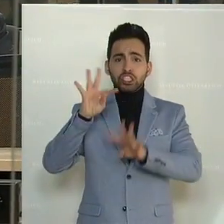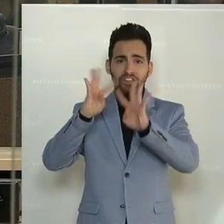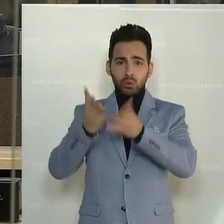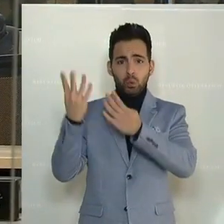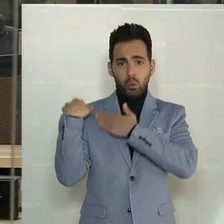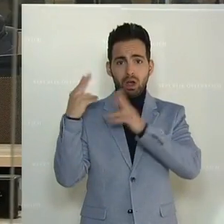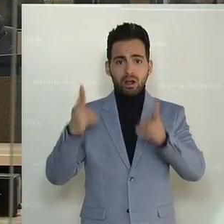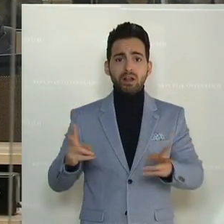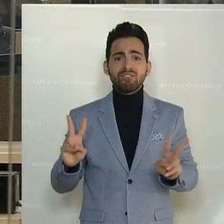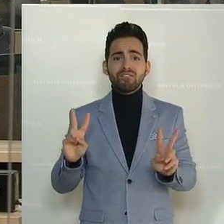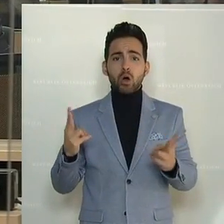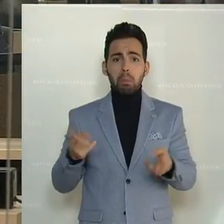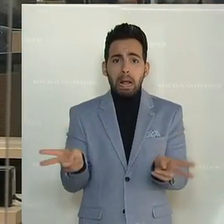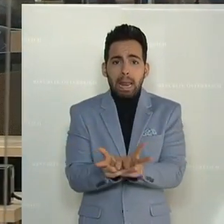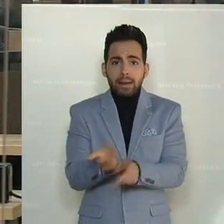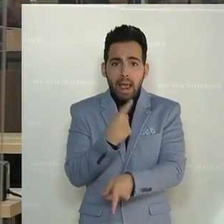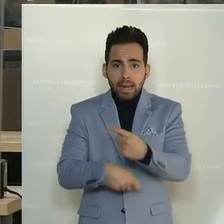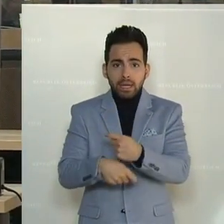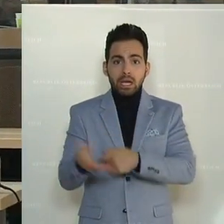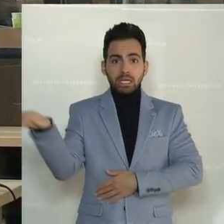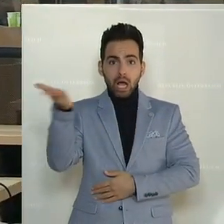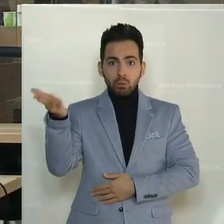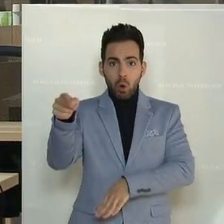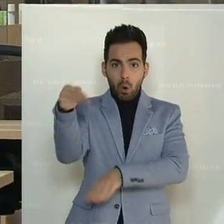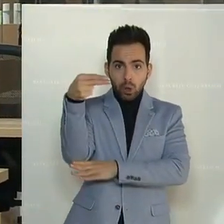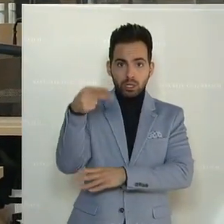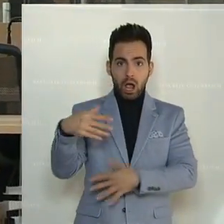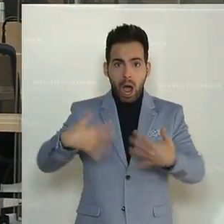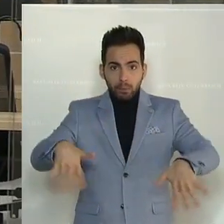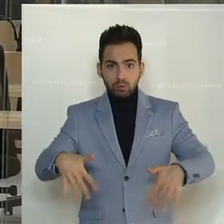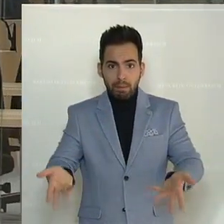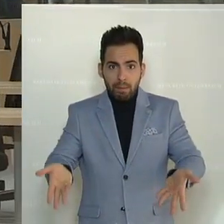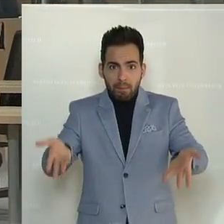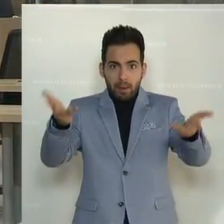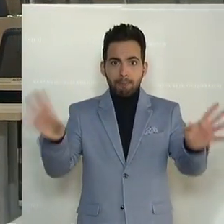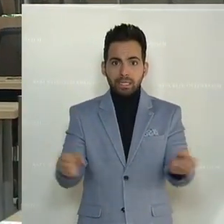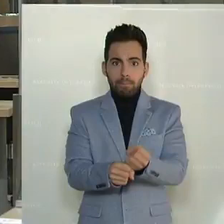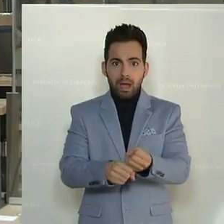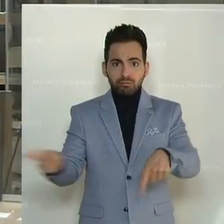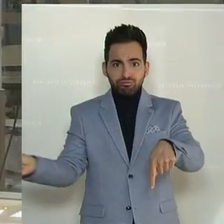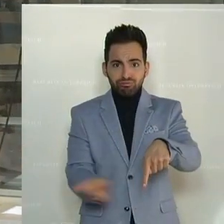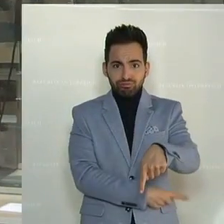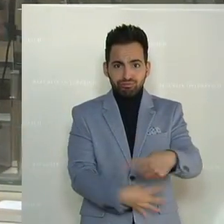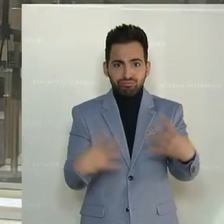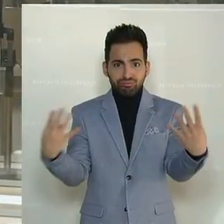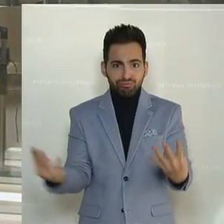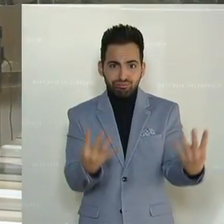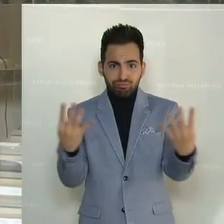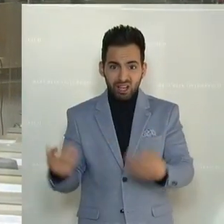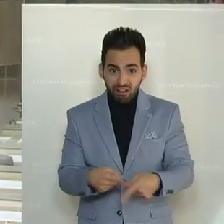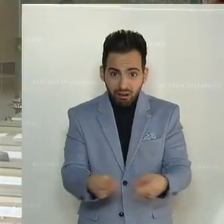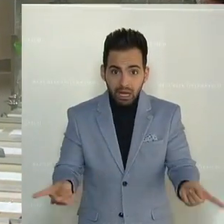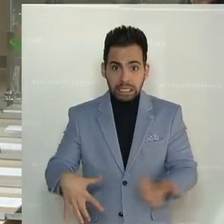nur der kleine Händler, der Gastronom, der Hotelier, die Arbeitslosen, die davon entstehen, die Mitarbeiter den Job verloren haben, die dürfen